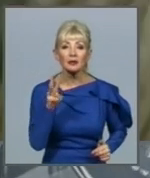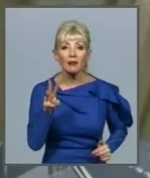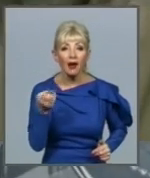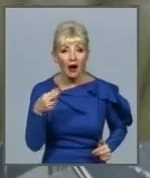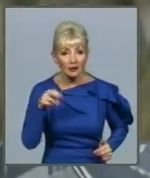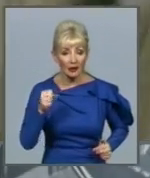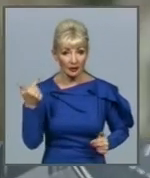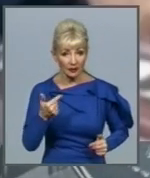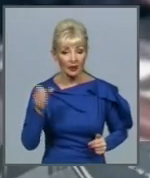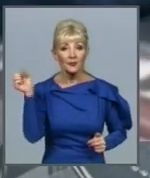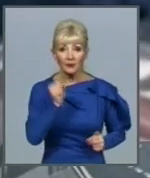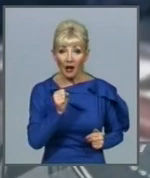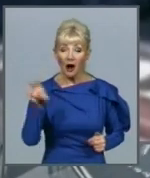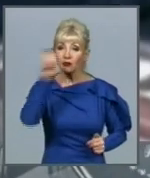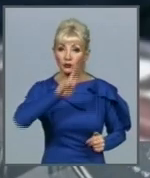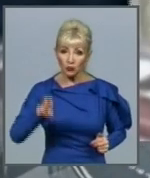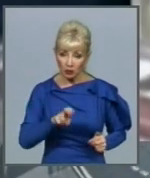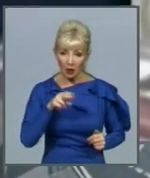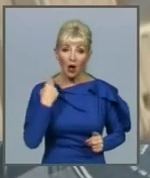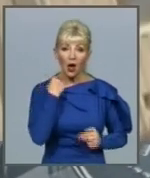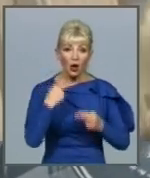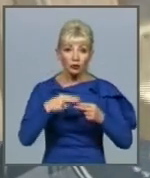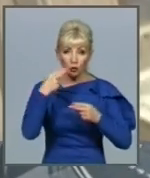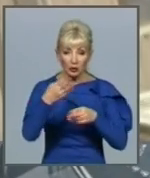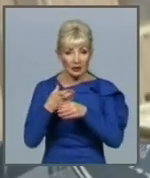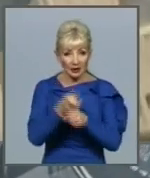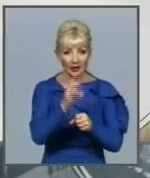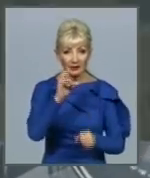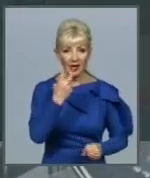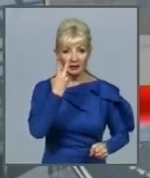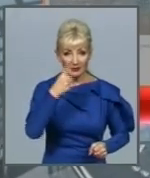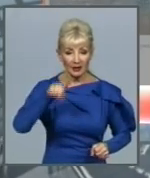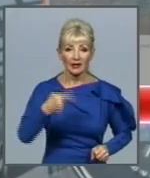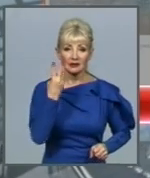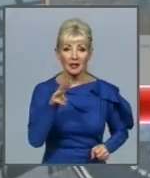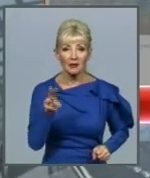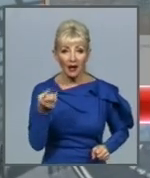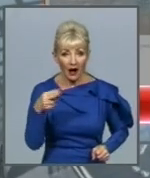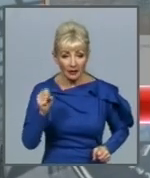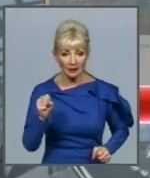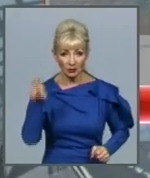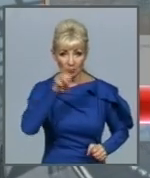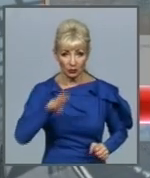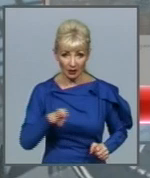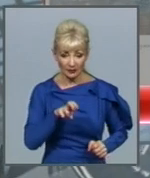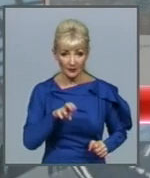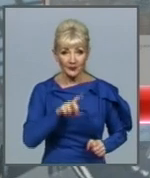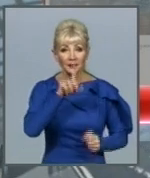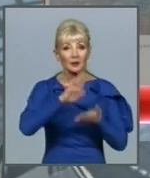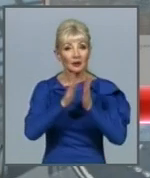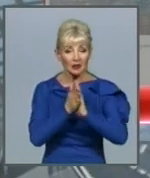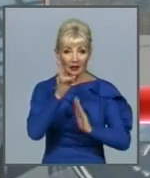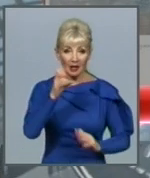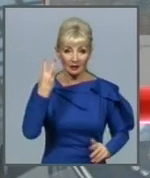у доларовому борг скоротився на 2,3 мільярда доларів. За станом на 30 вересня